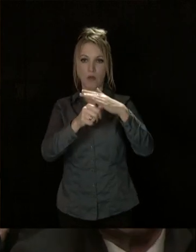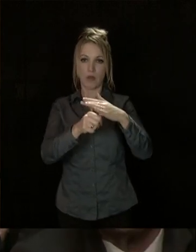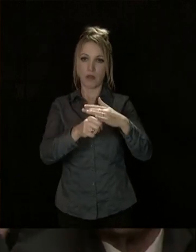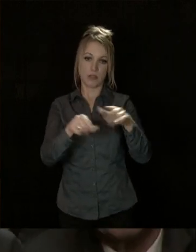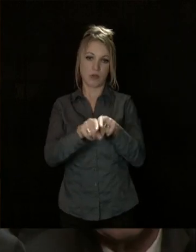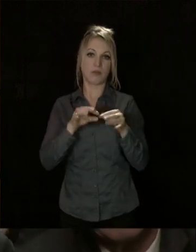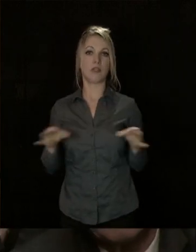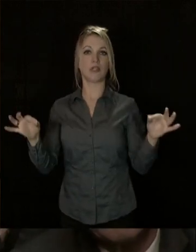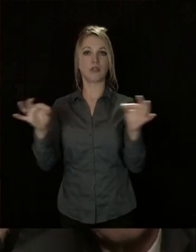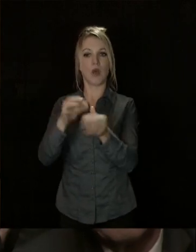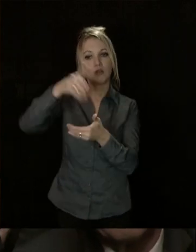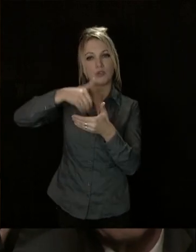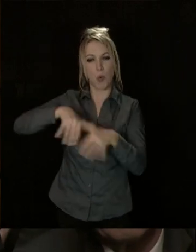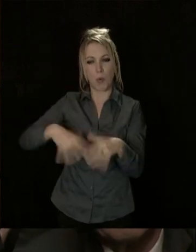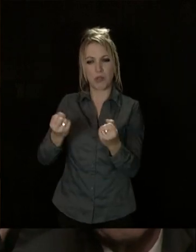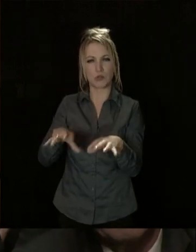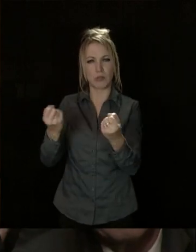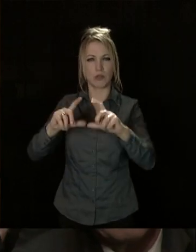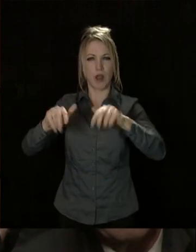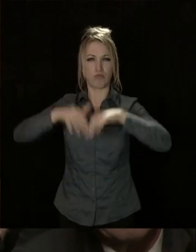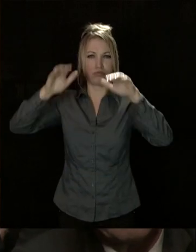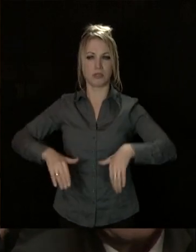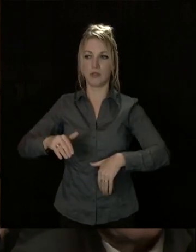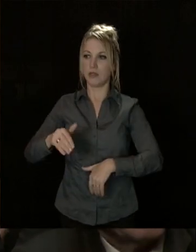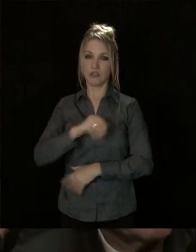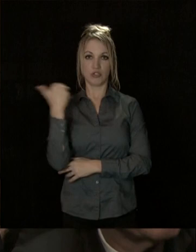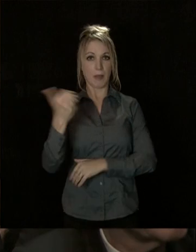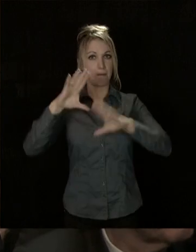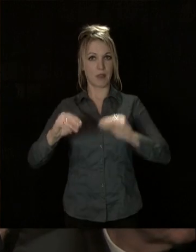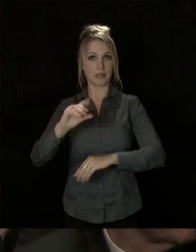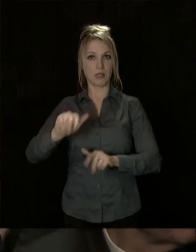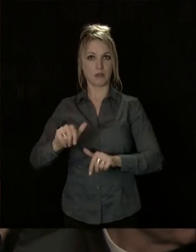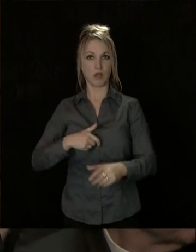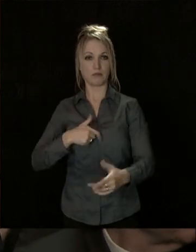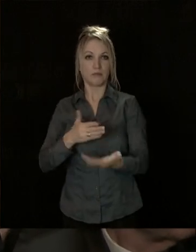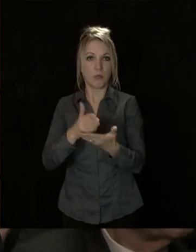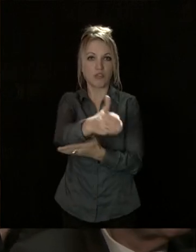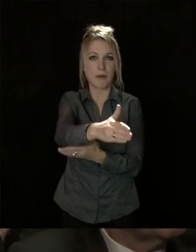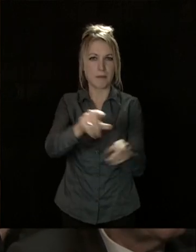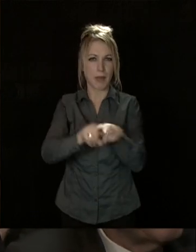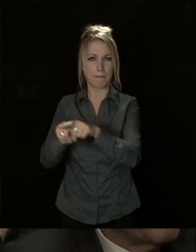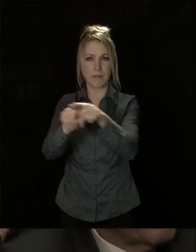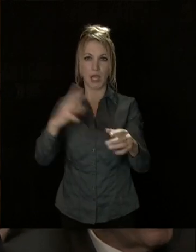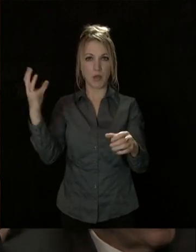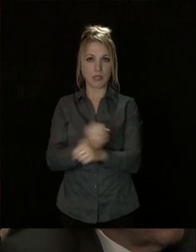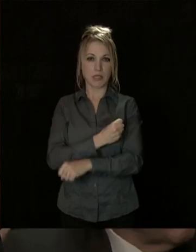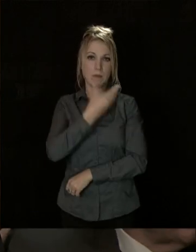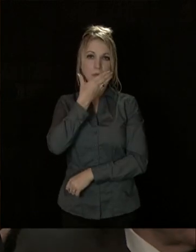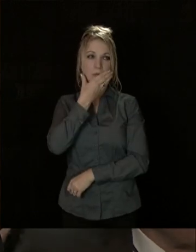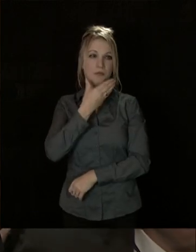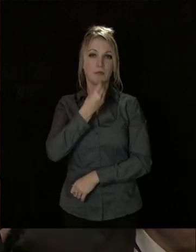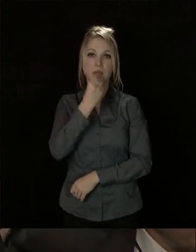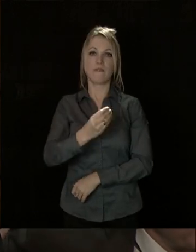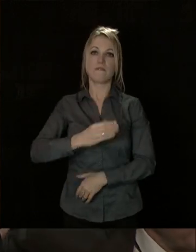territoire qui regorge de compétences dans lesquelles chacun a sa place et partage une ambition, celle de la réussite et du bien-vivre ensemble,